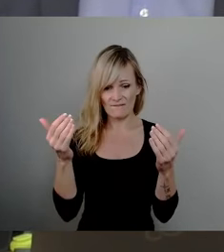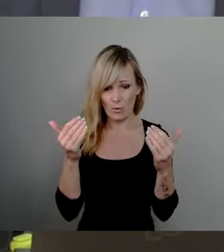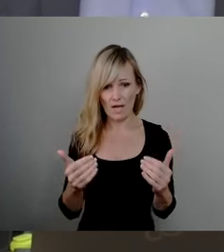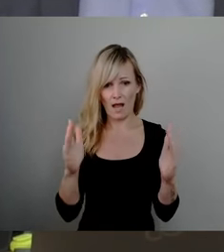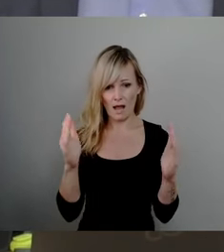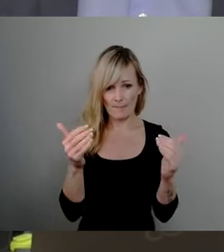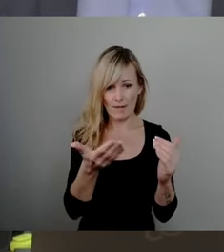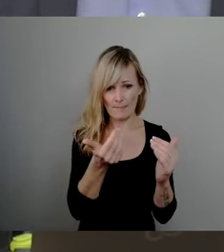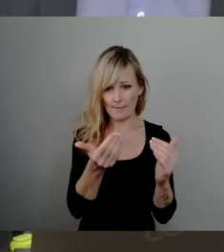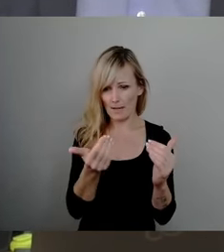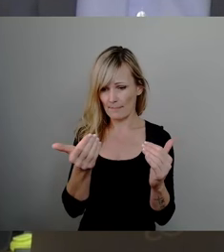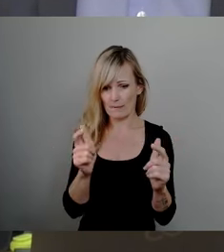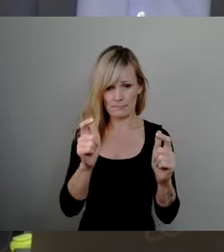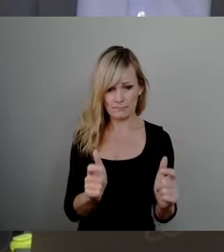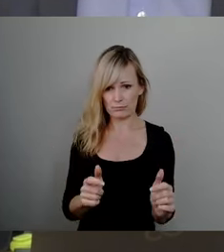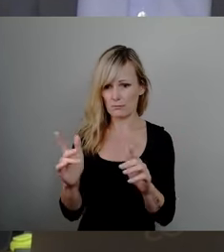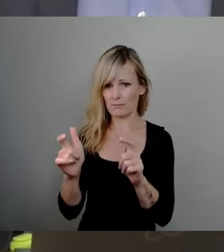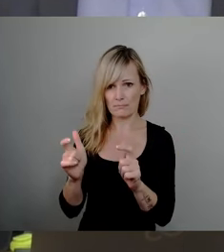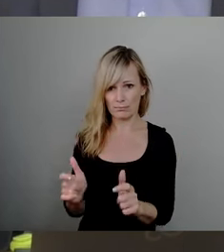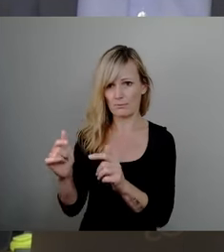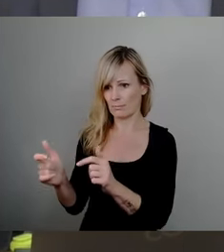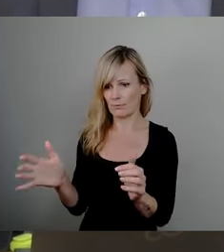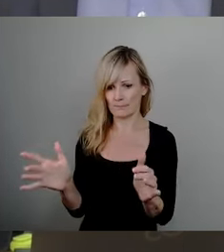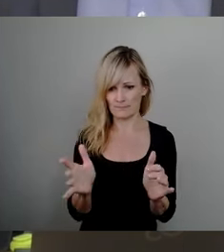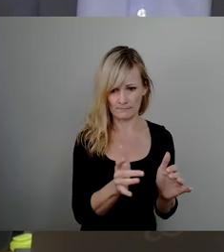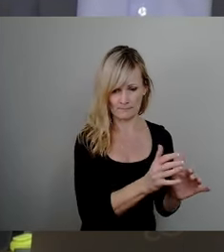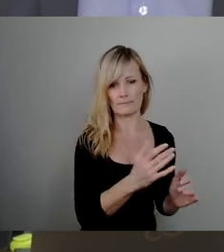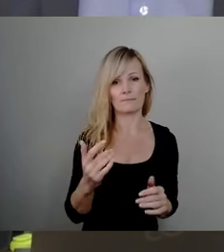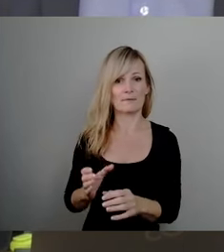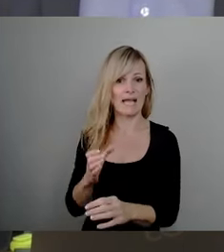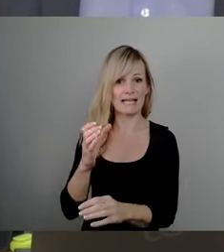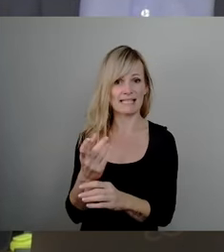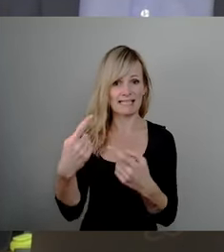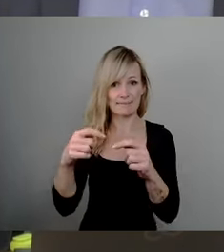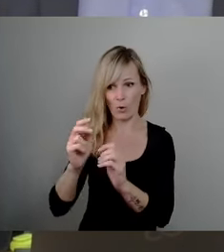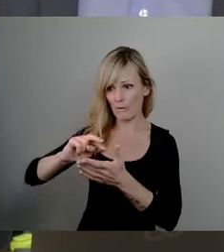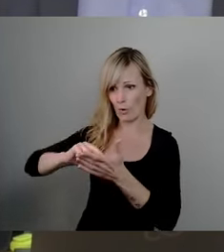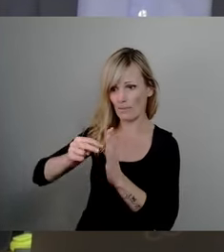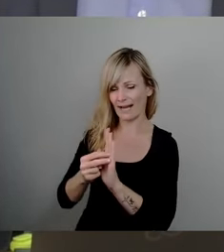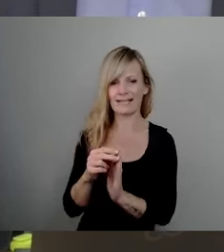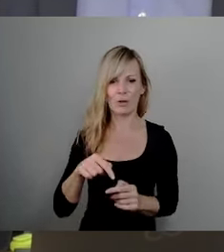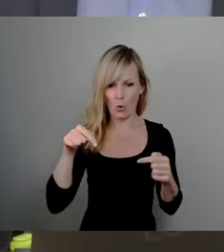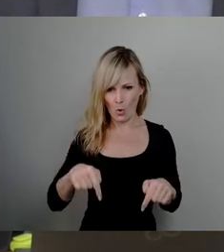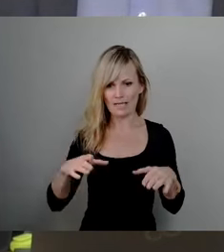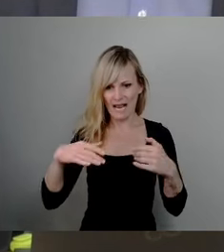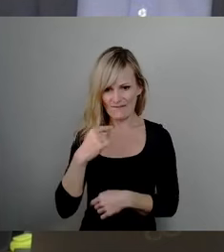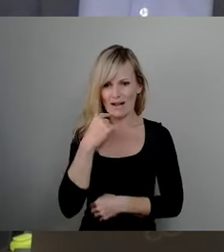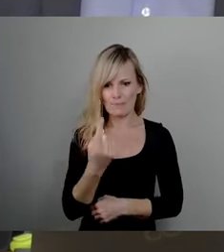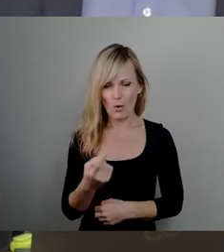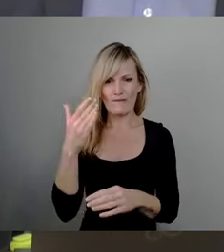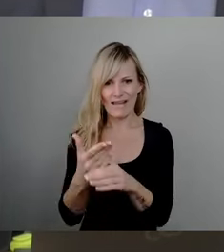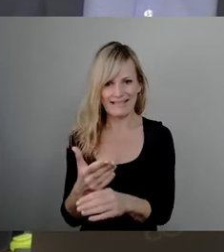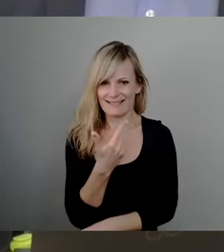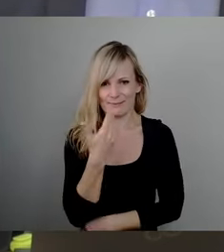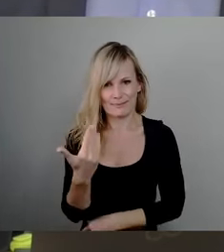Ersatzbauten vorzubereiten haben, ist das nie von heute auf morgen geschehen. Und ja, ich würde mir auch wünschen, dass